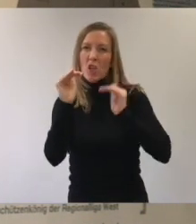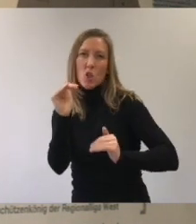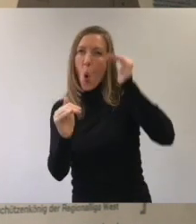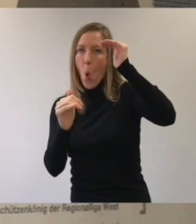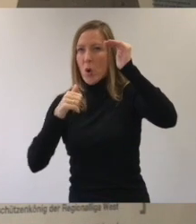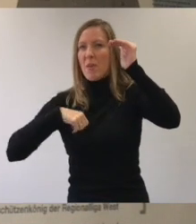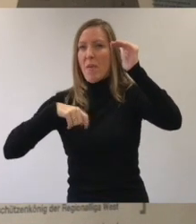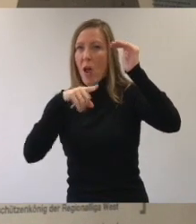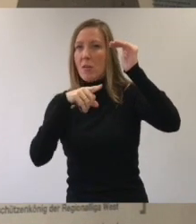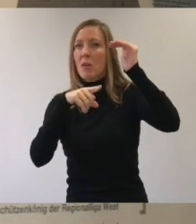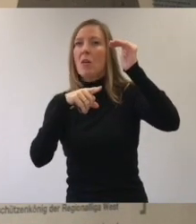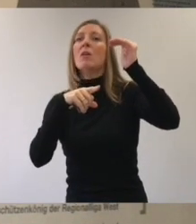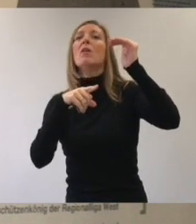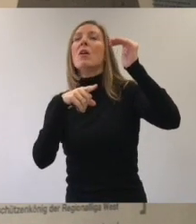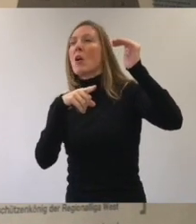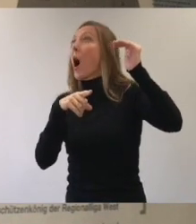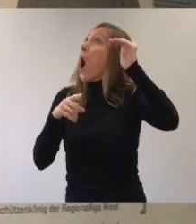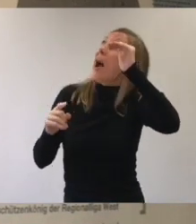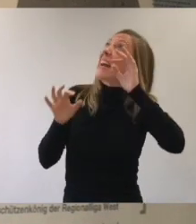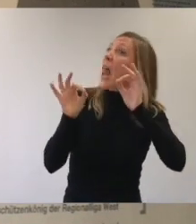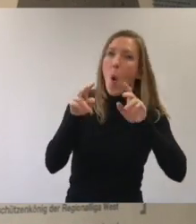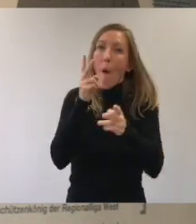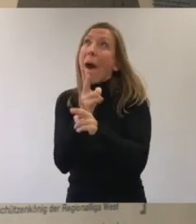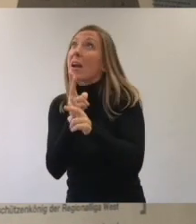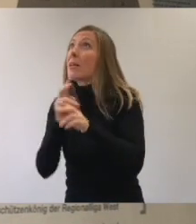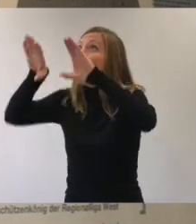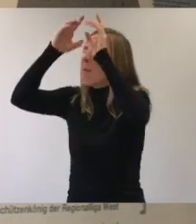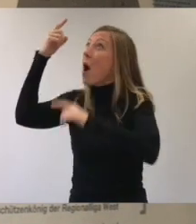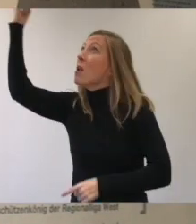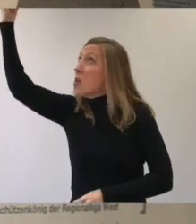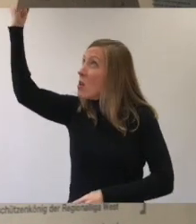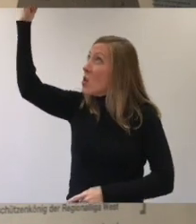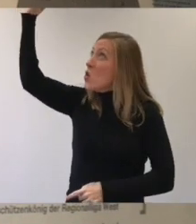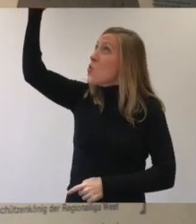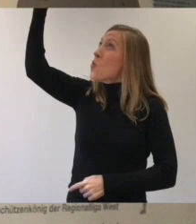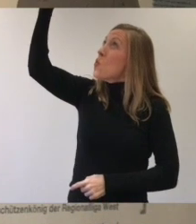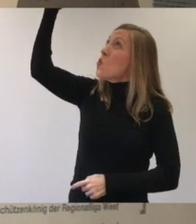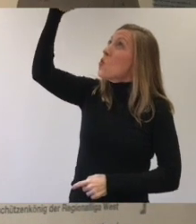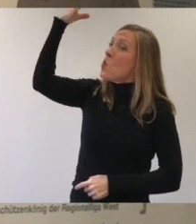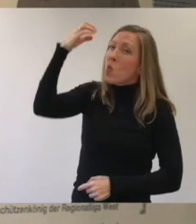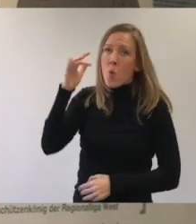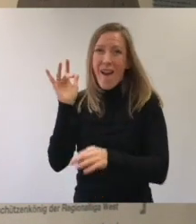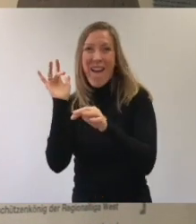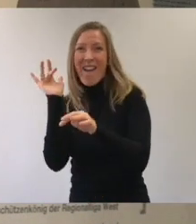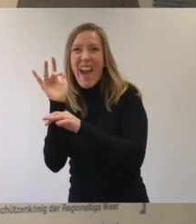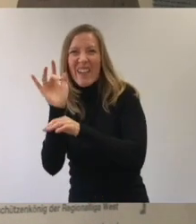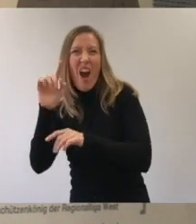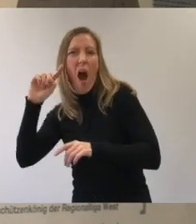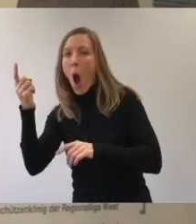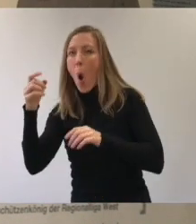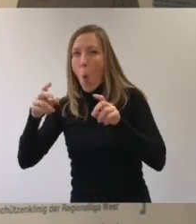Stelle. Der Ball kommt genau auf ihn zu. Fabian Klos springt hoch. Sein Gegenspieler auch.